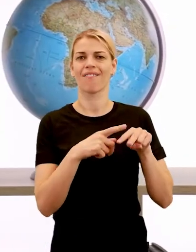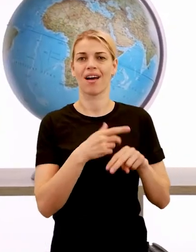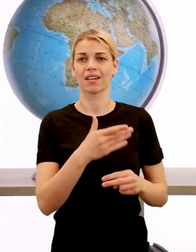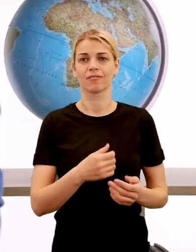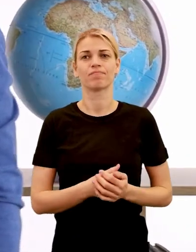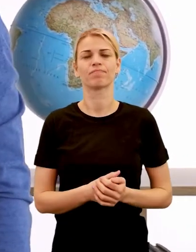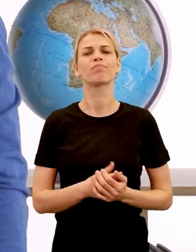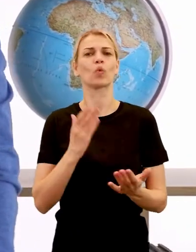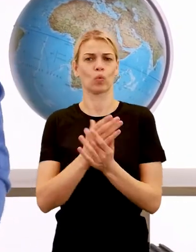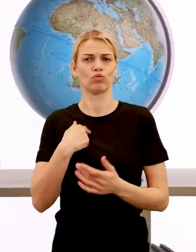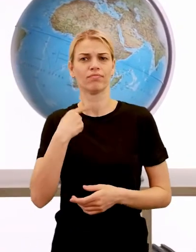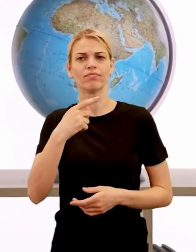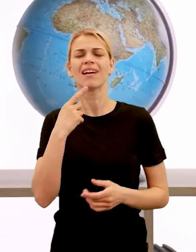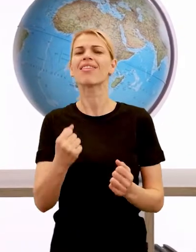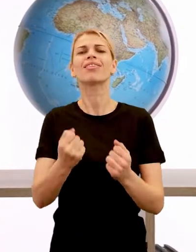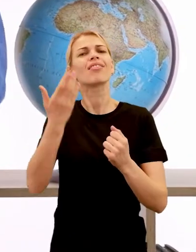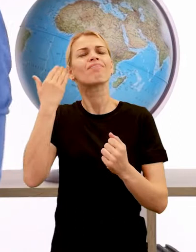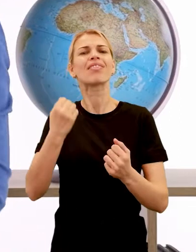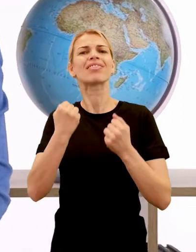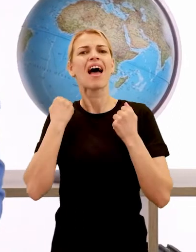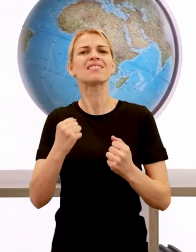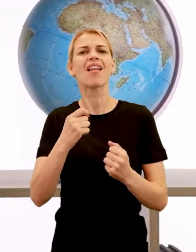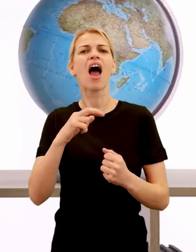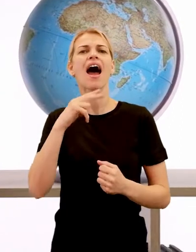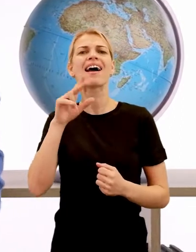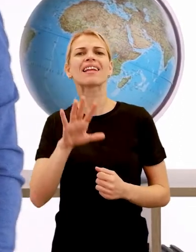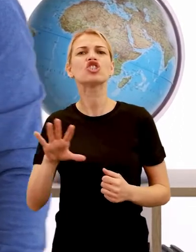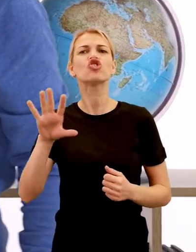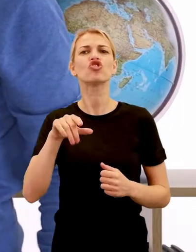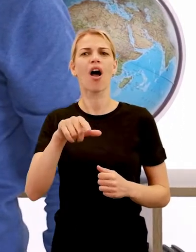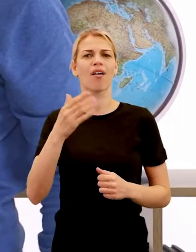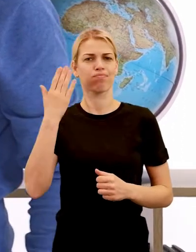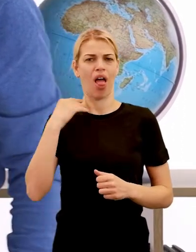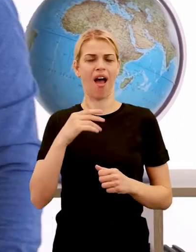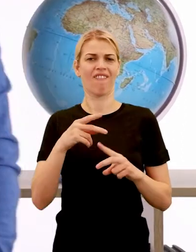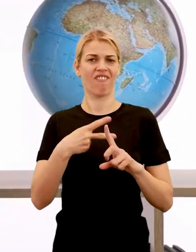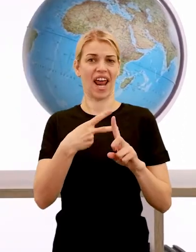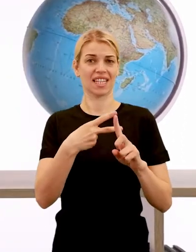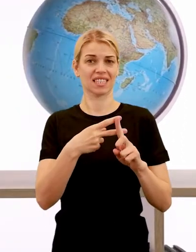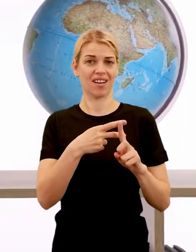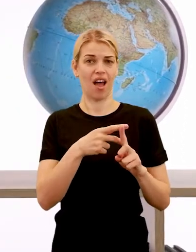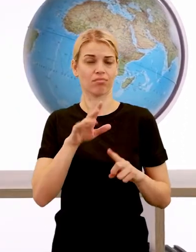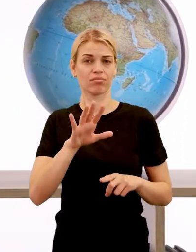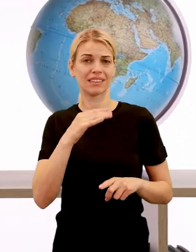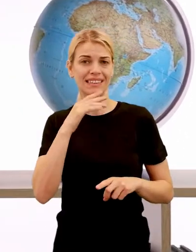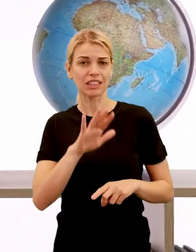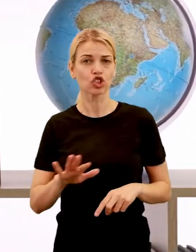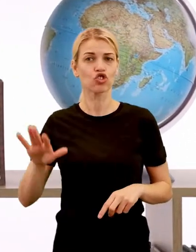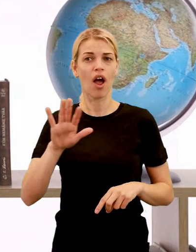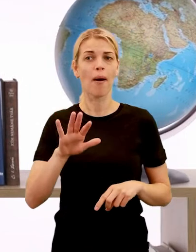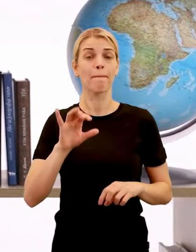najväčšou ríšou, najslednejšou v tej Európe bola franská ríša. Na práve otiaľ pochádzal